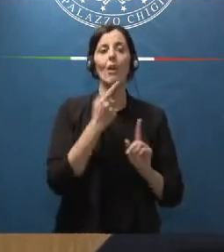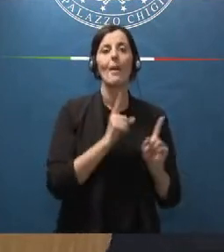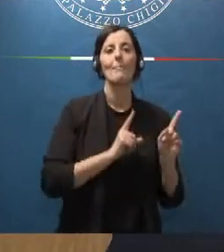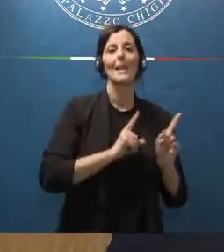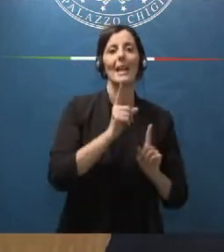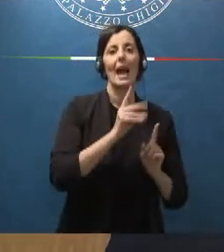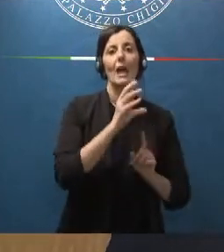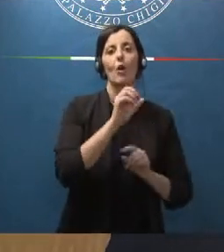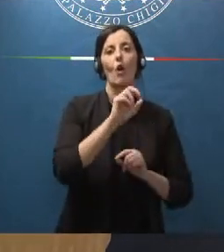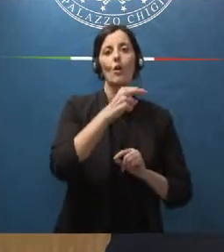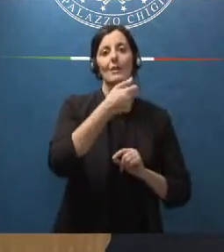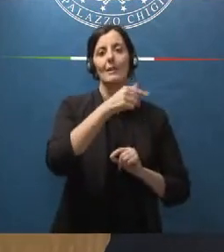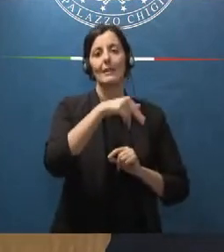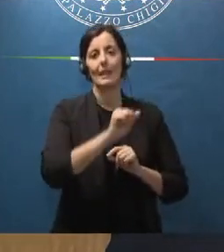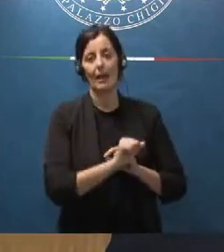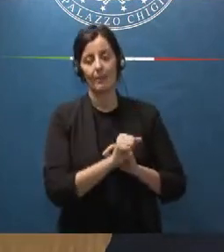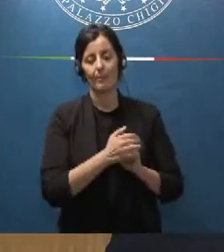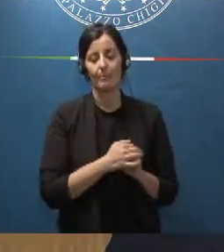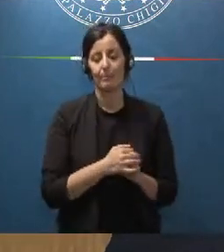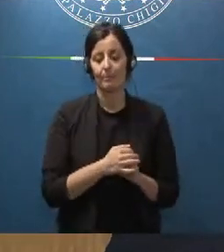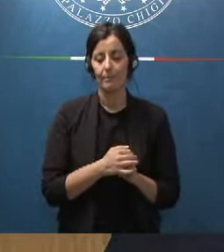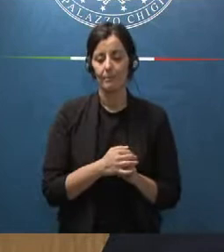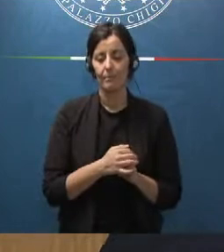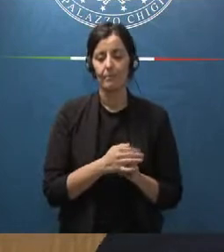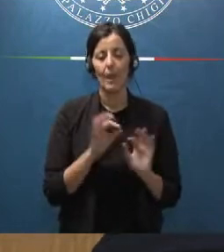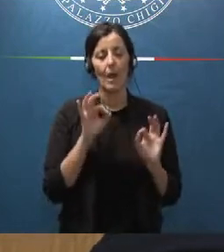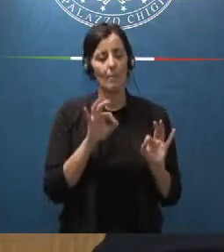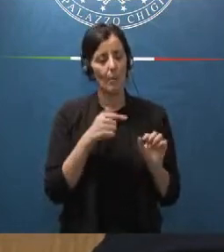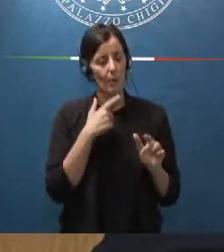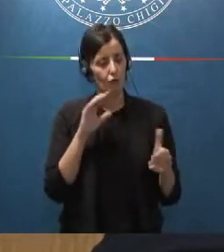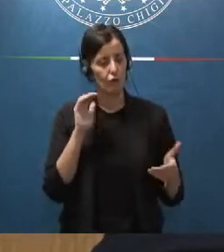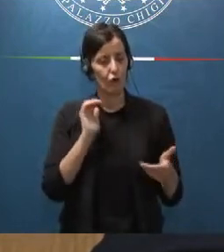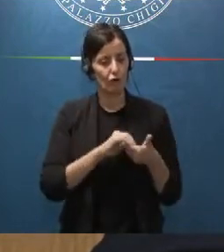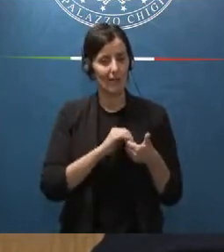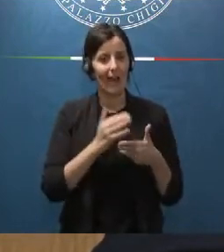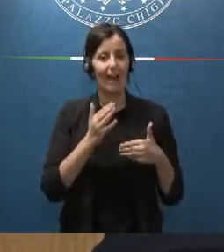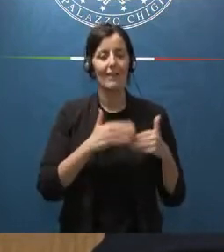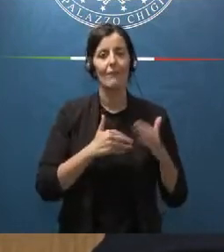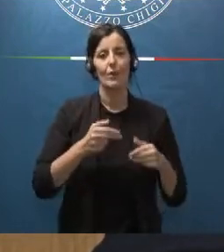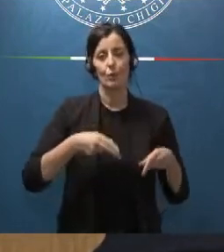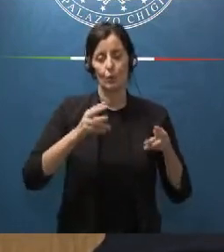ovvero riguardano la società infrastrutture